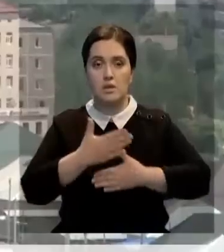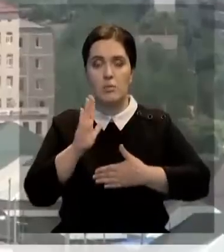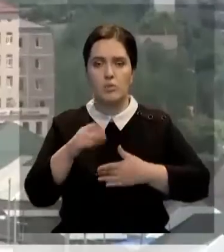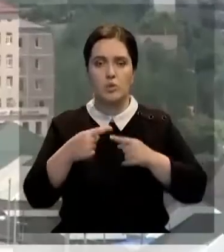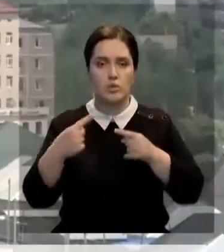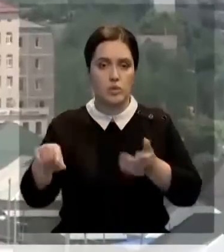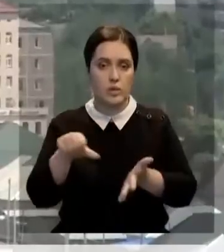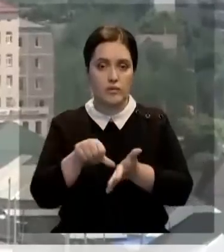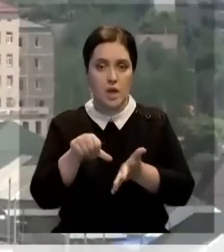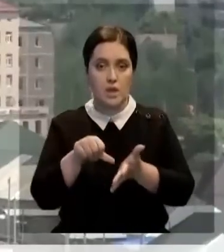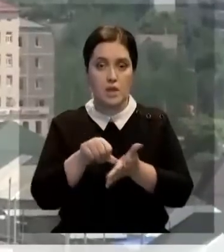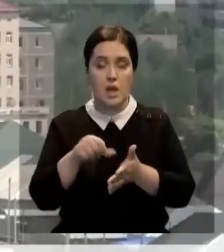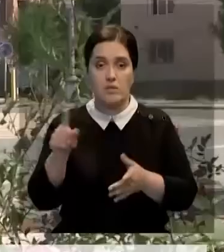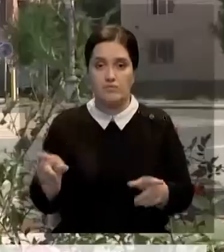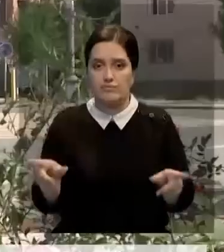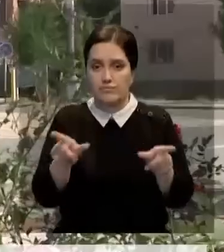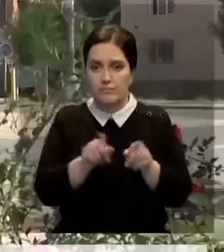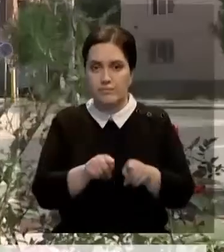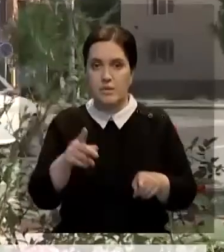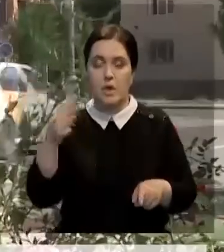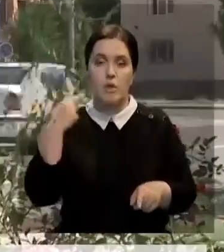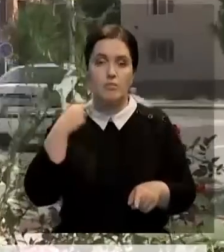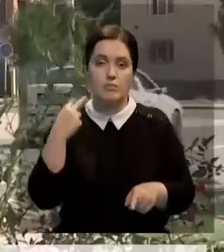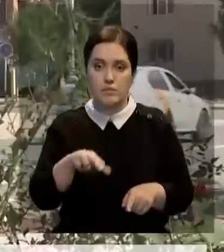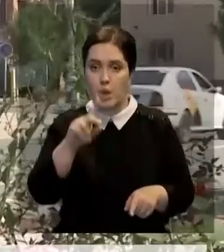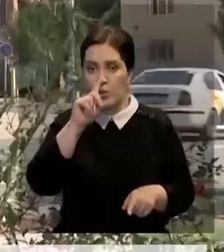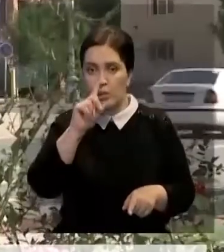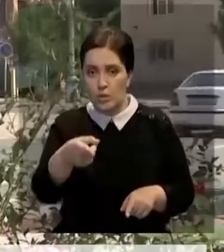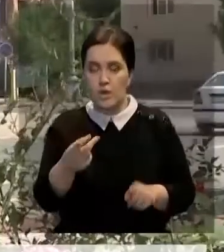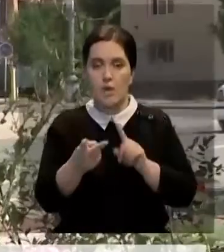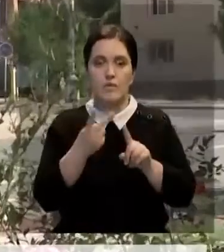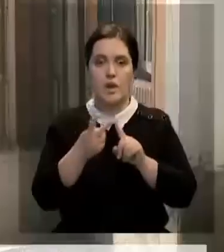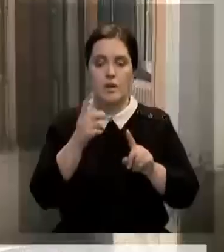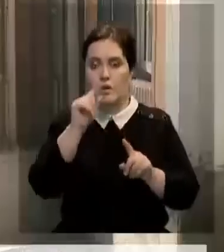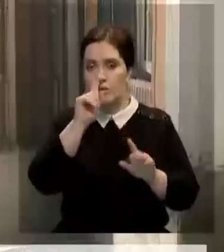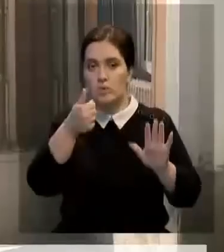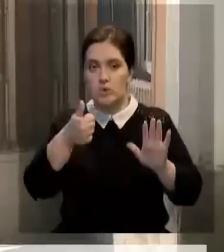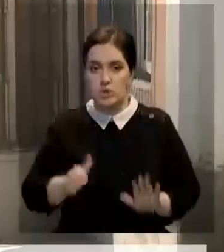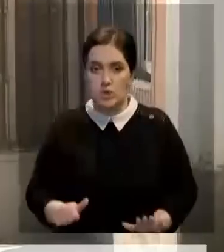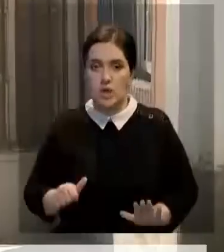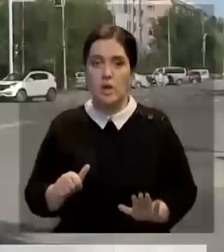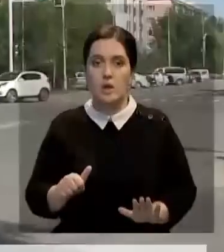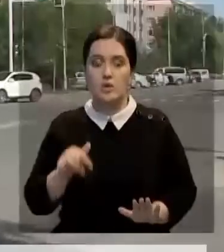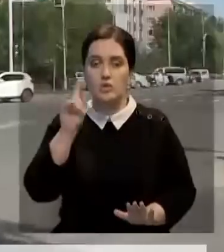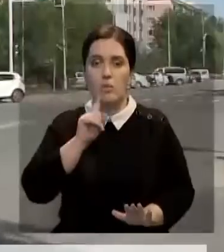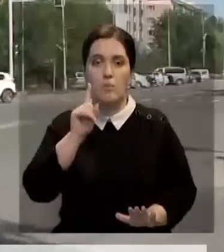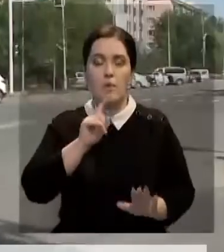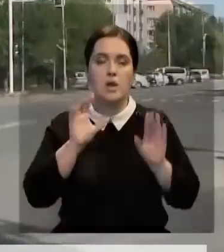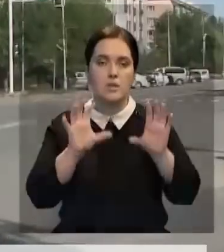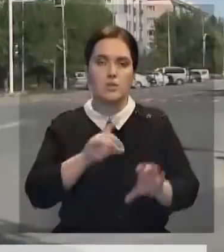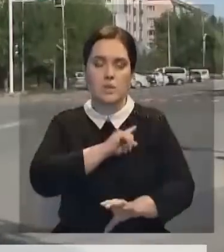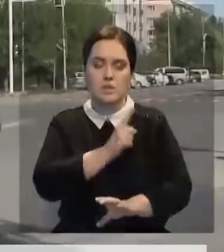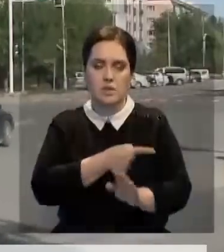Наказание понесут и другие фигуранты дела. Одного из подельников осудили на год, второго на полтора. Приговор в законную силу еще не